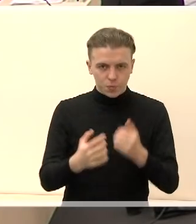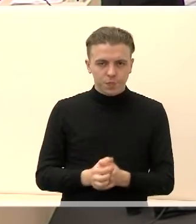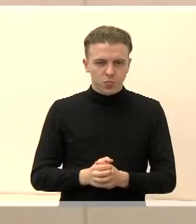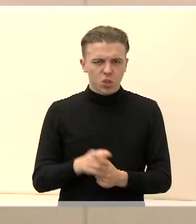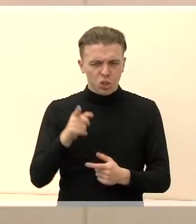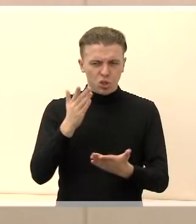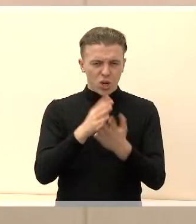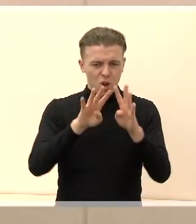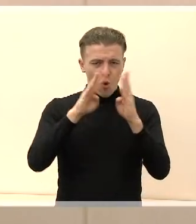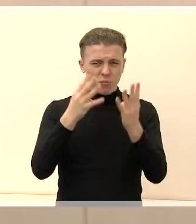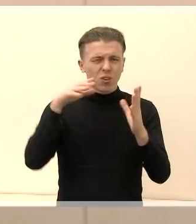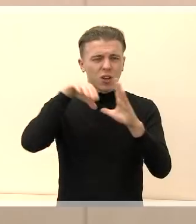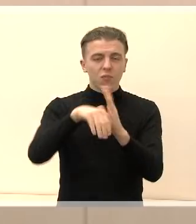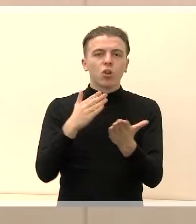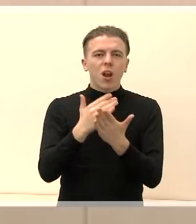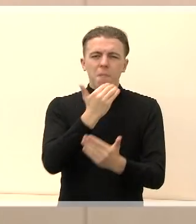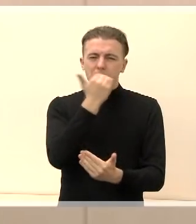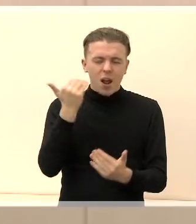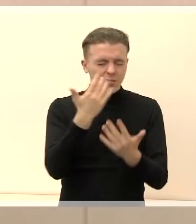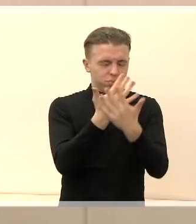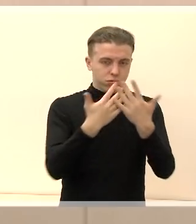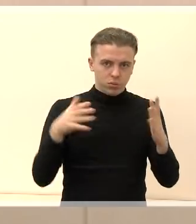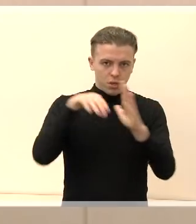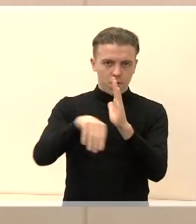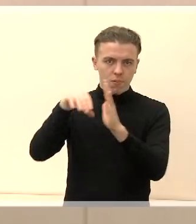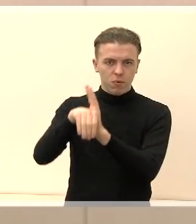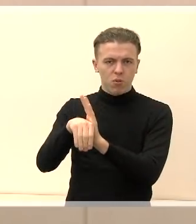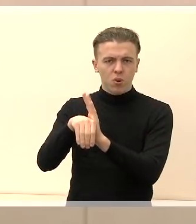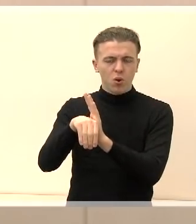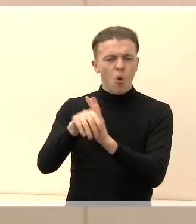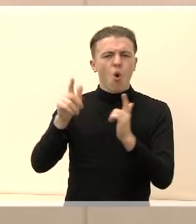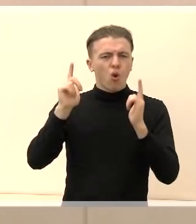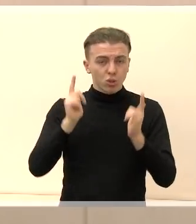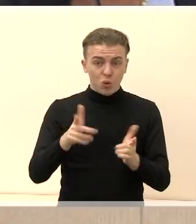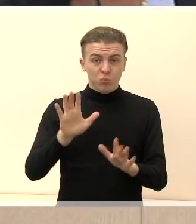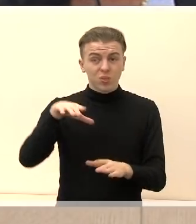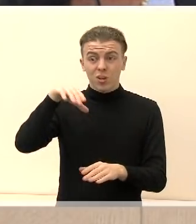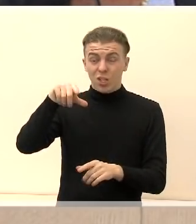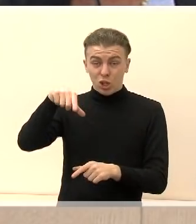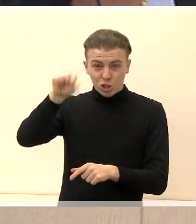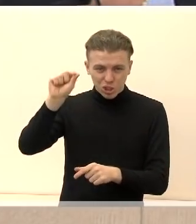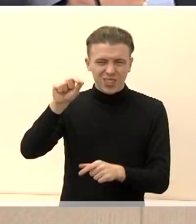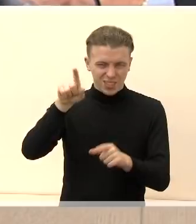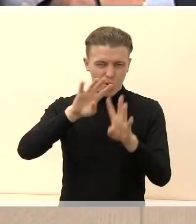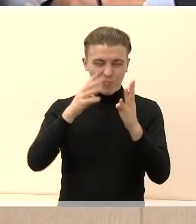yra labai daug įvairių partijų atstovų. Kam iš tikrųjų atstovaus išrinkti jūsų komiteto nari?